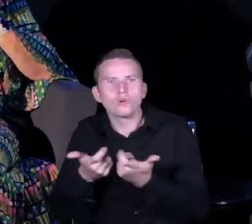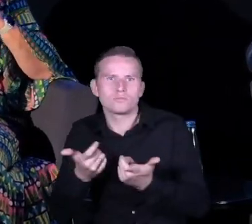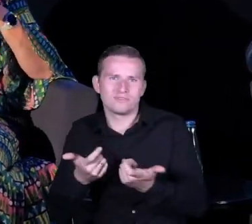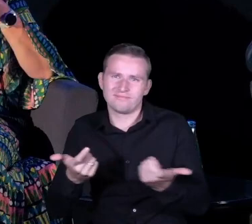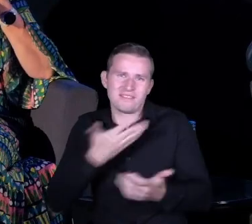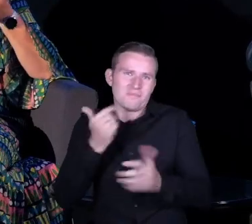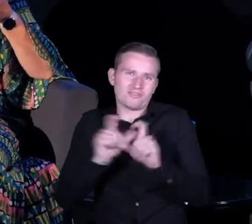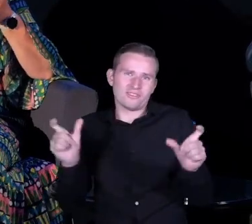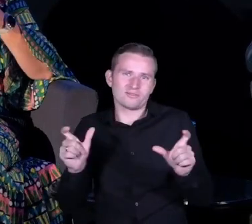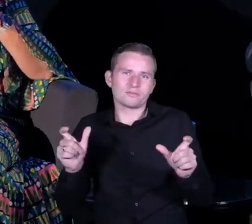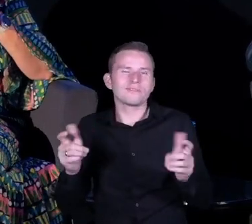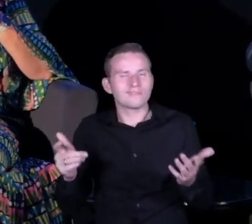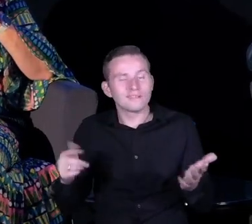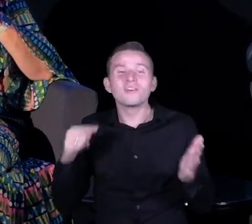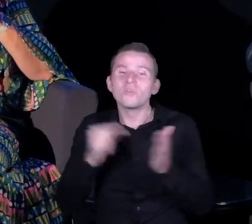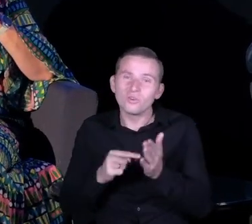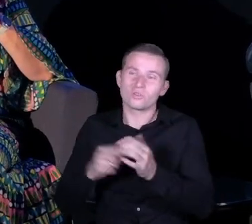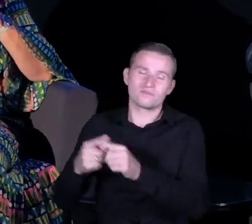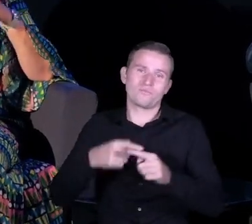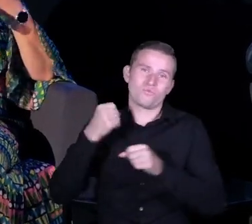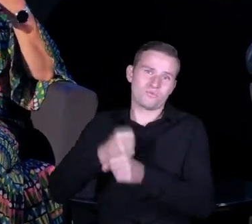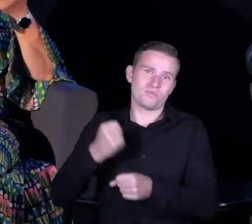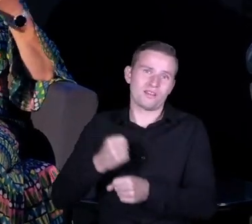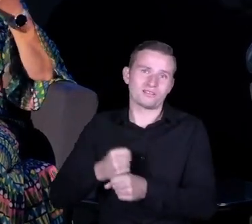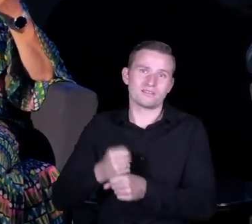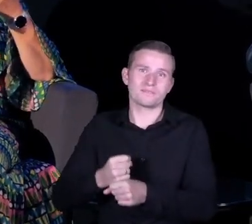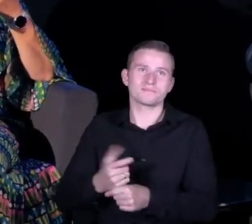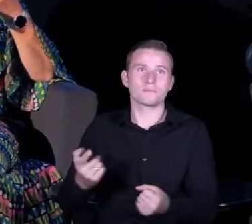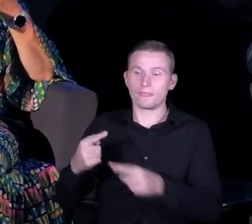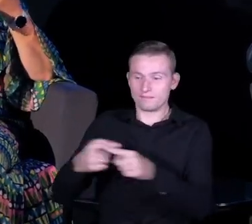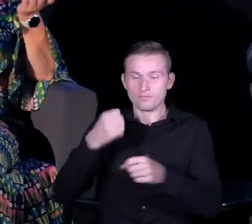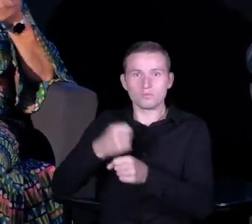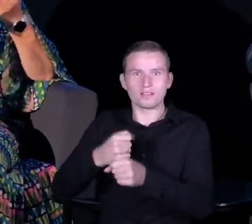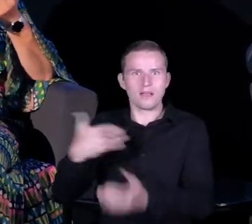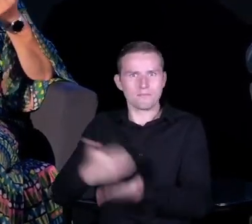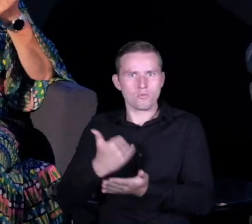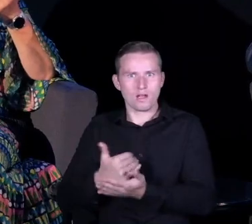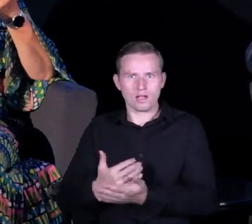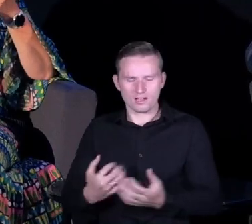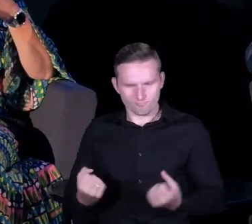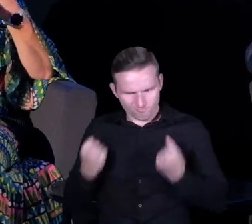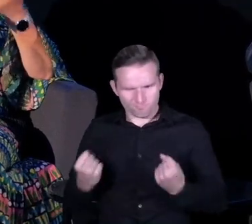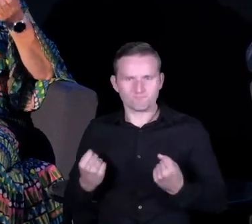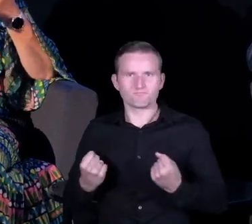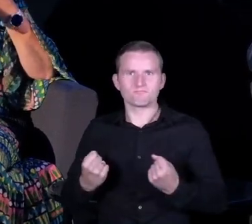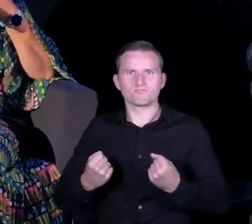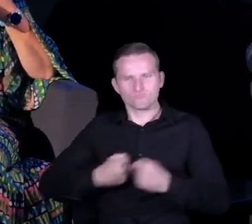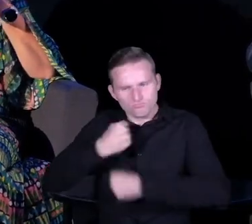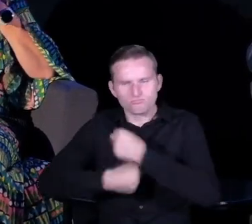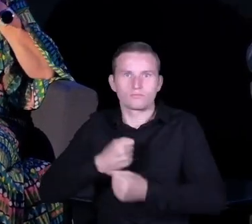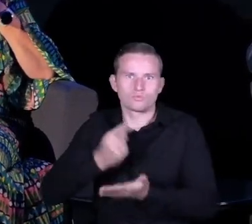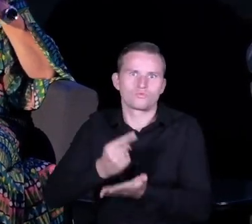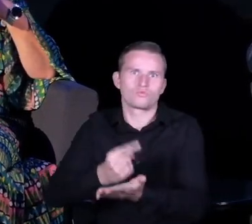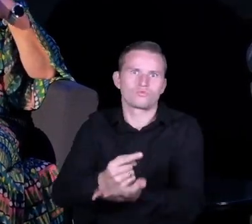współpraca. To jest coś, co daje siłę i prowadzi do sukcesu. Nie szukajmy sukcesów, myślmy o tym,